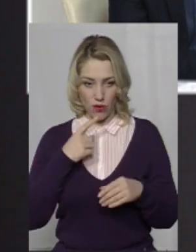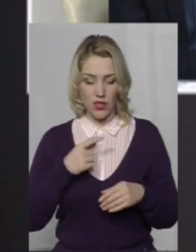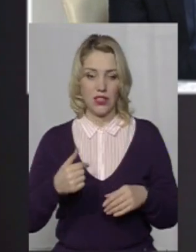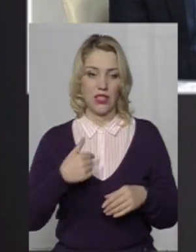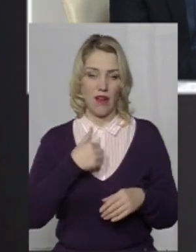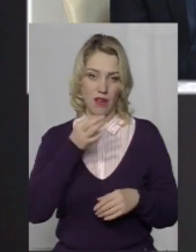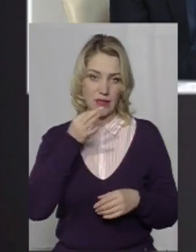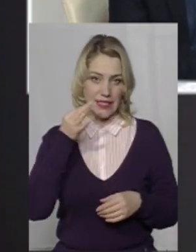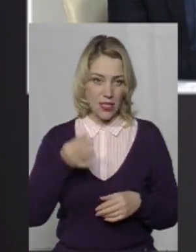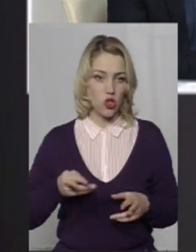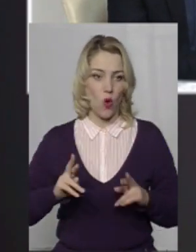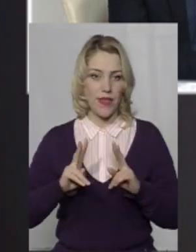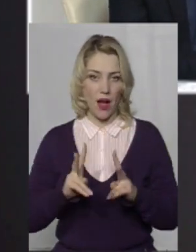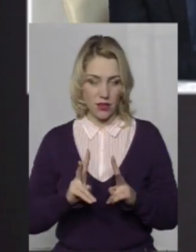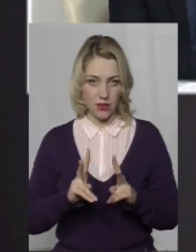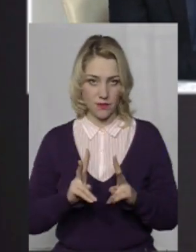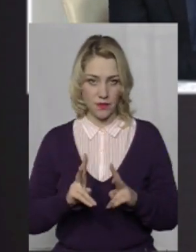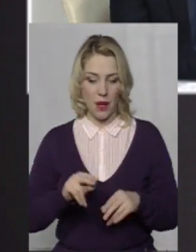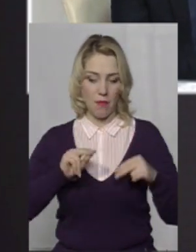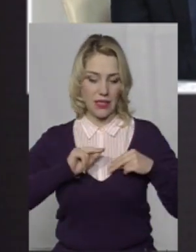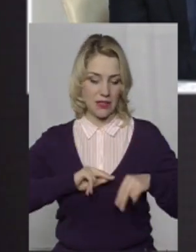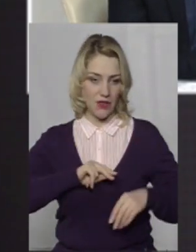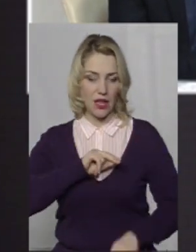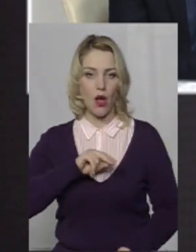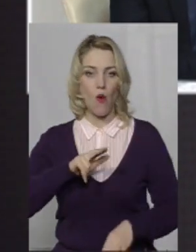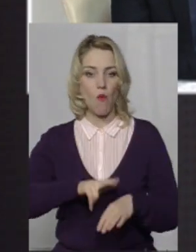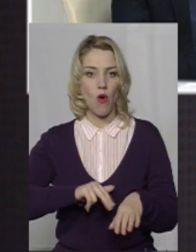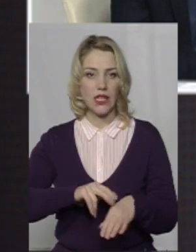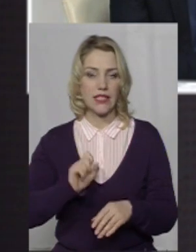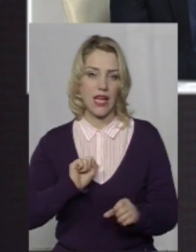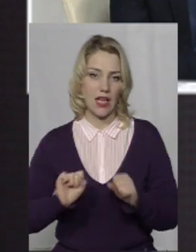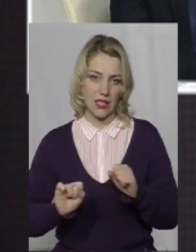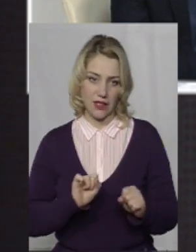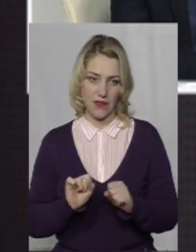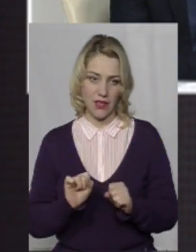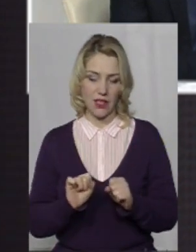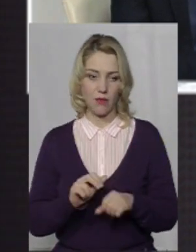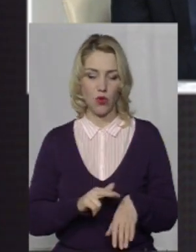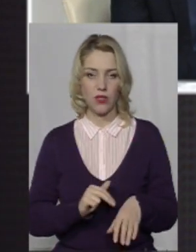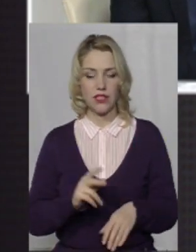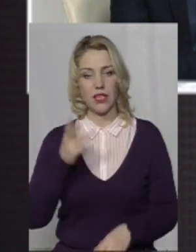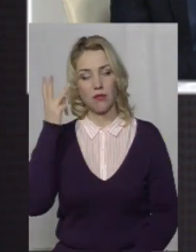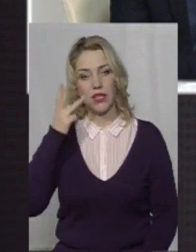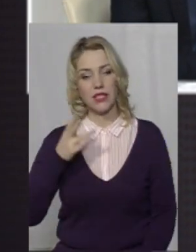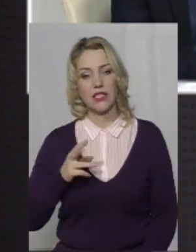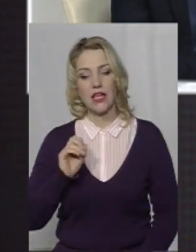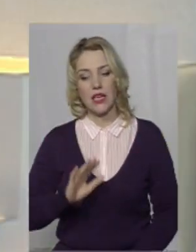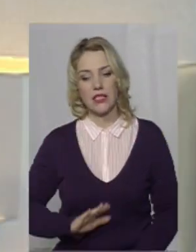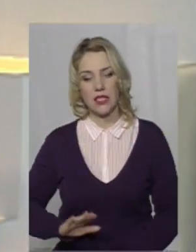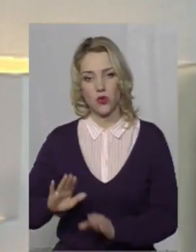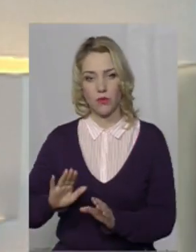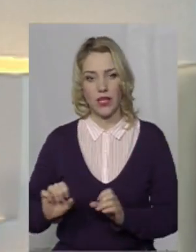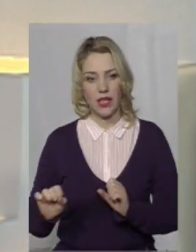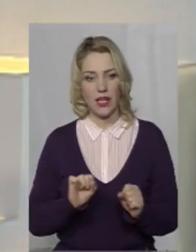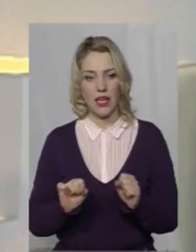скажу, як працівник поліції, як керівник поліції Хмельницької, як заступник